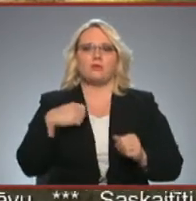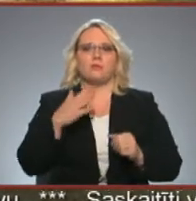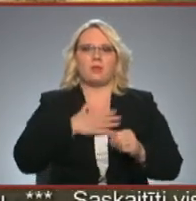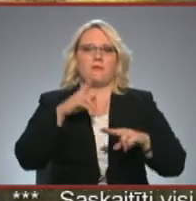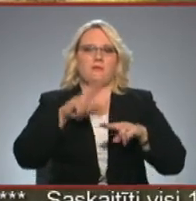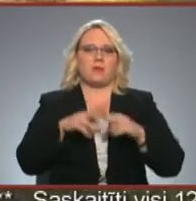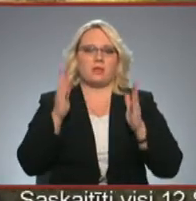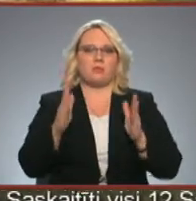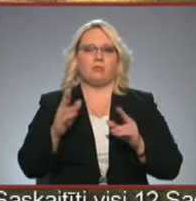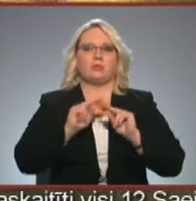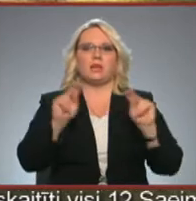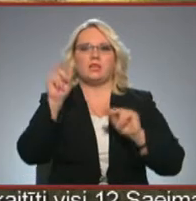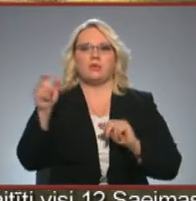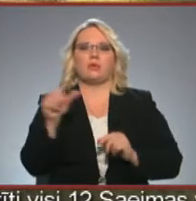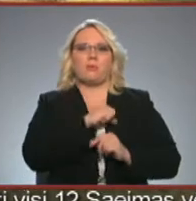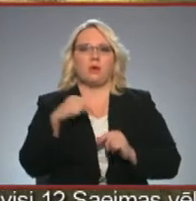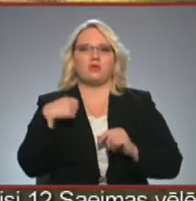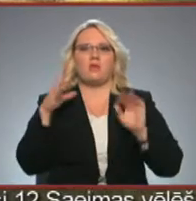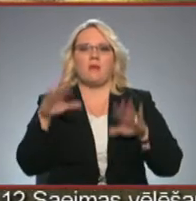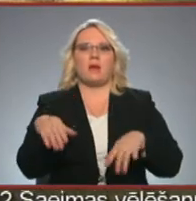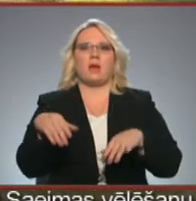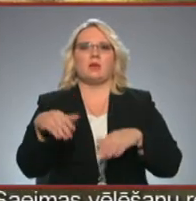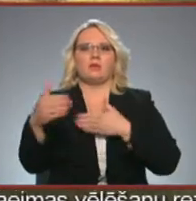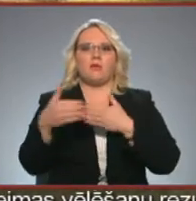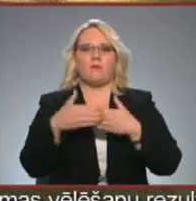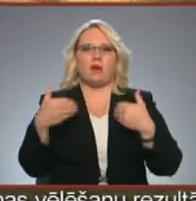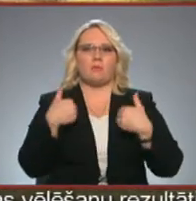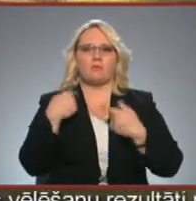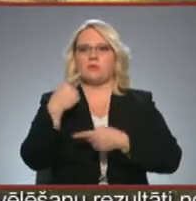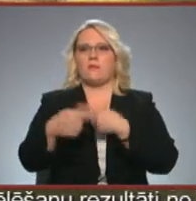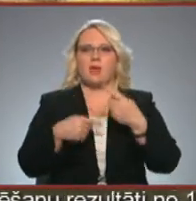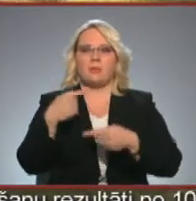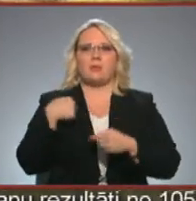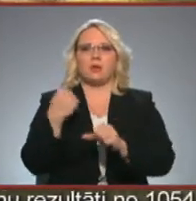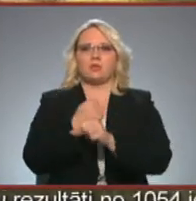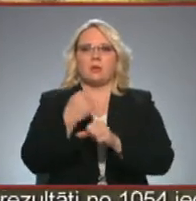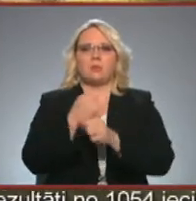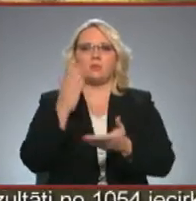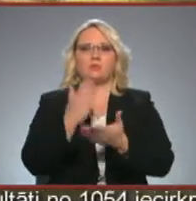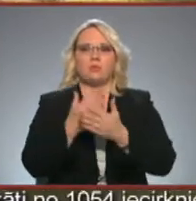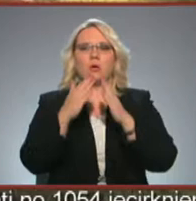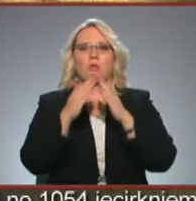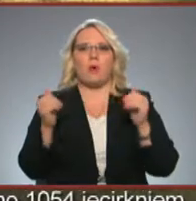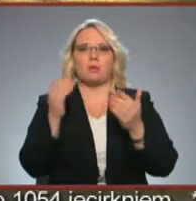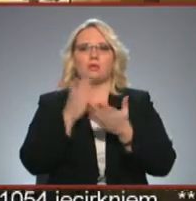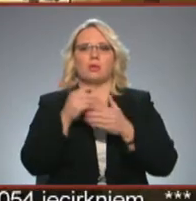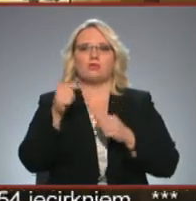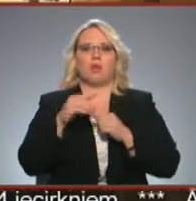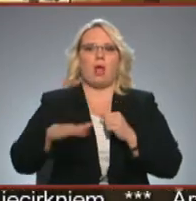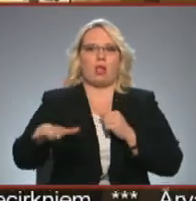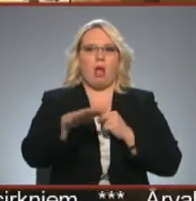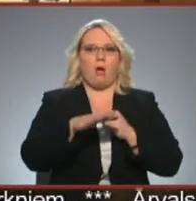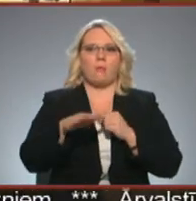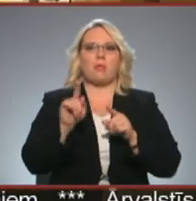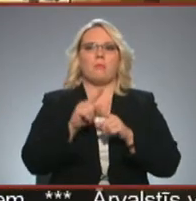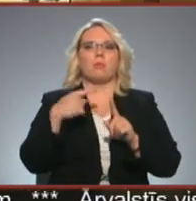vietu. Instruktori paši varēs to attrasties tuvāk. Mums jau vienmēr mēs nodarbības mums noteiktu un nometnes šajā aukumā. Taipat